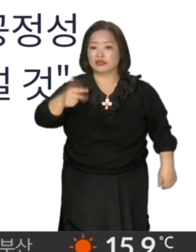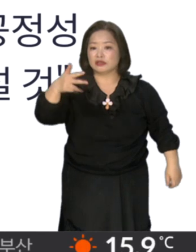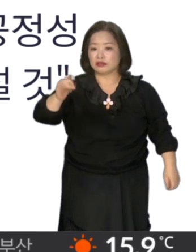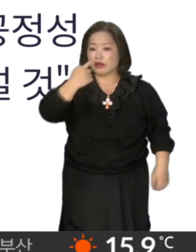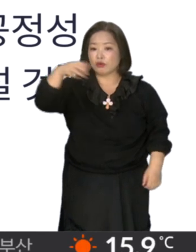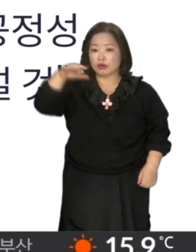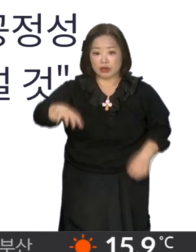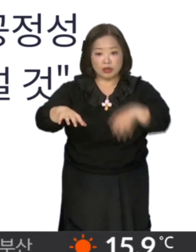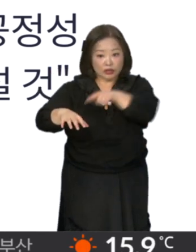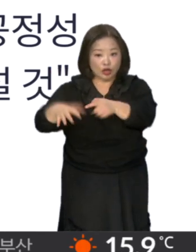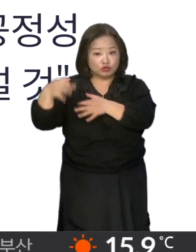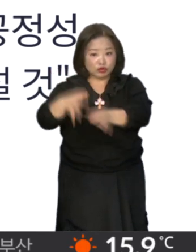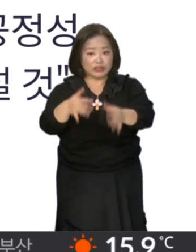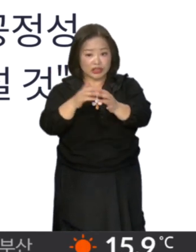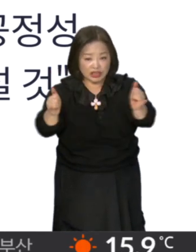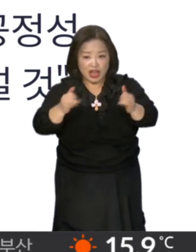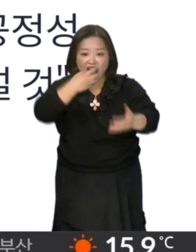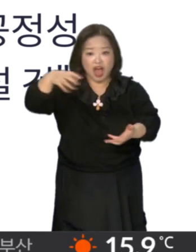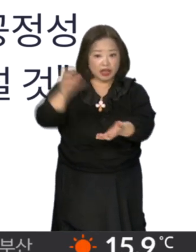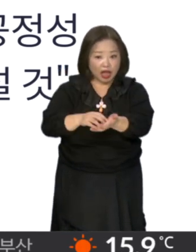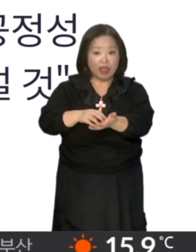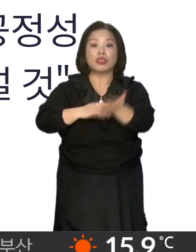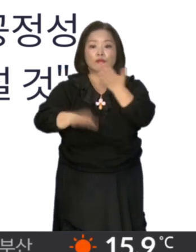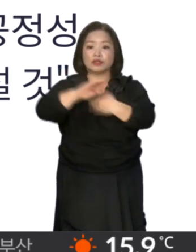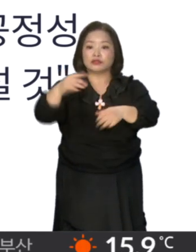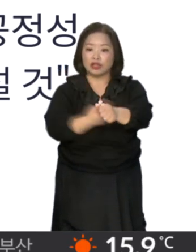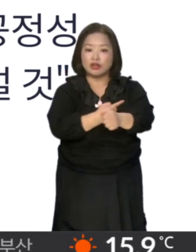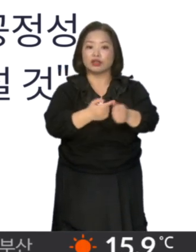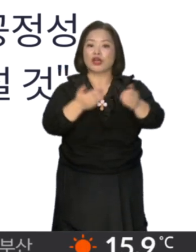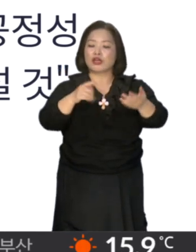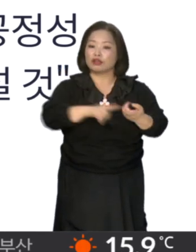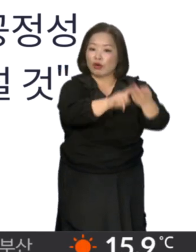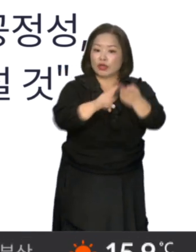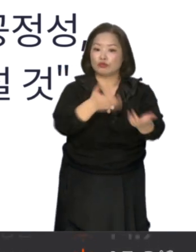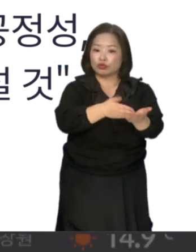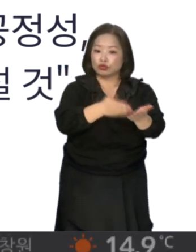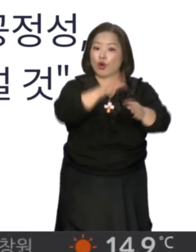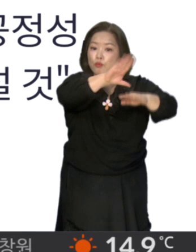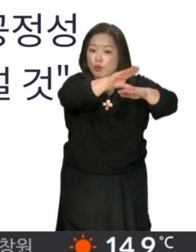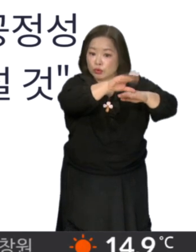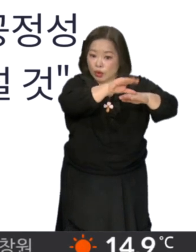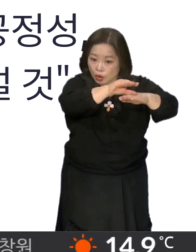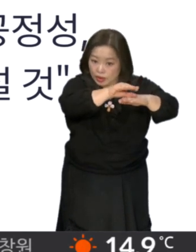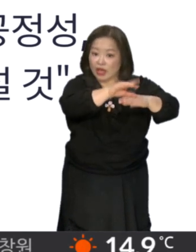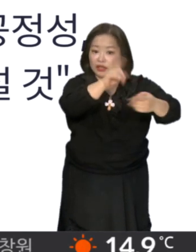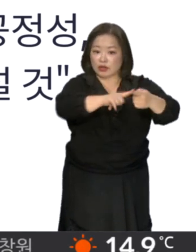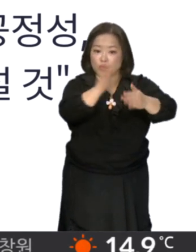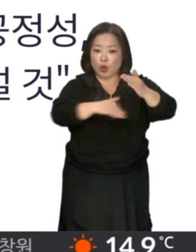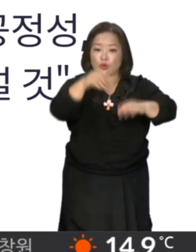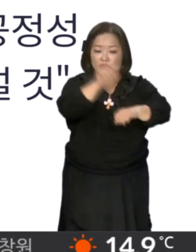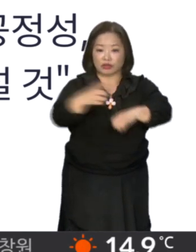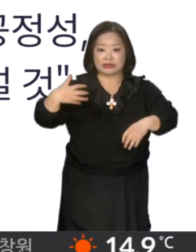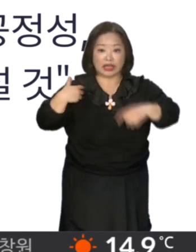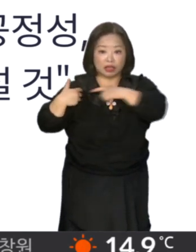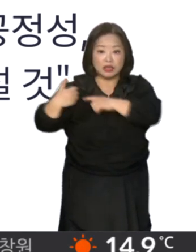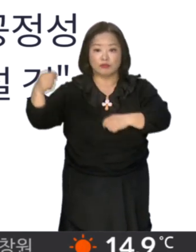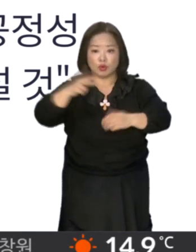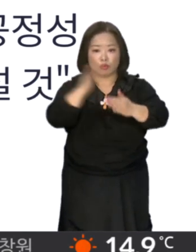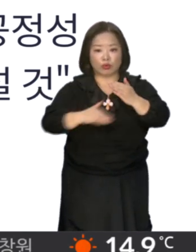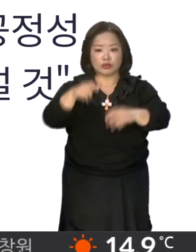최다액 출자자 승인을 받게 된다면 연합뉴스티비가 보도전문채널로서 공적 책임을 다하며